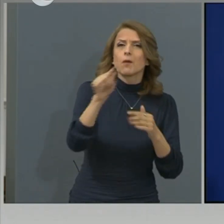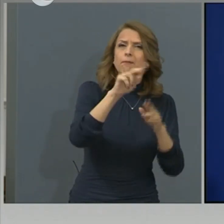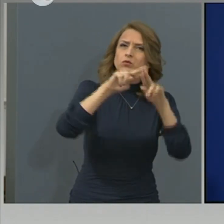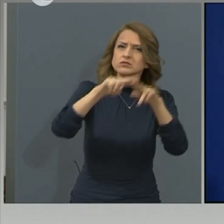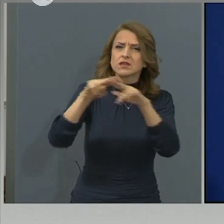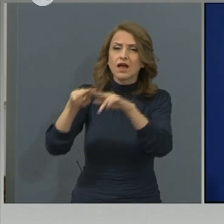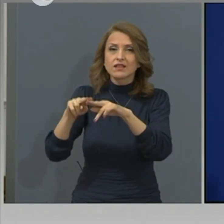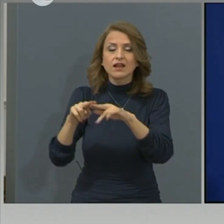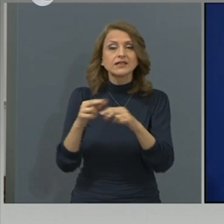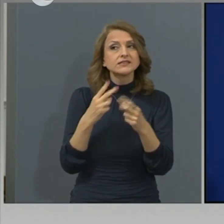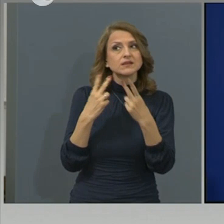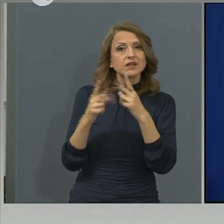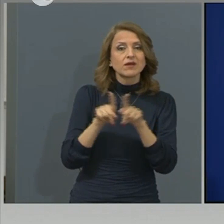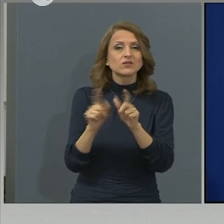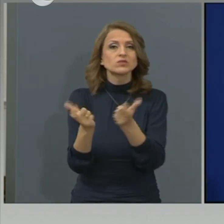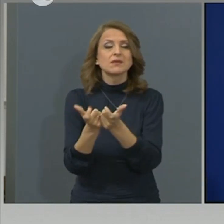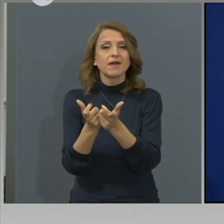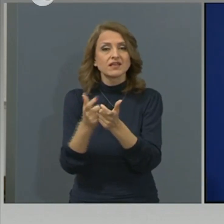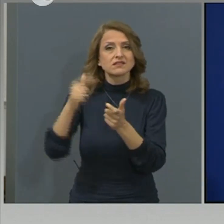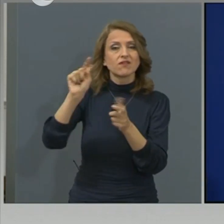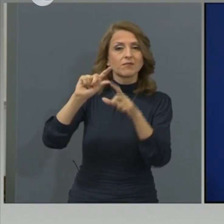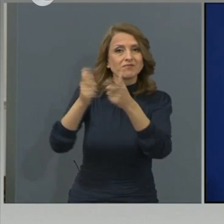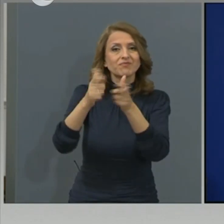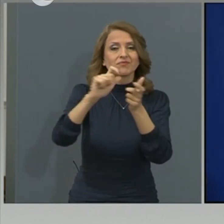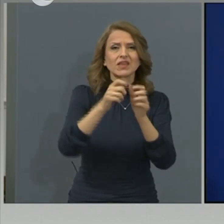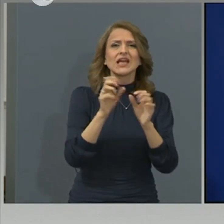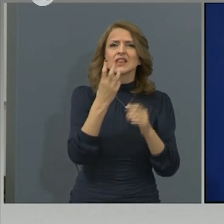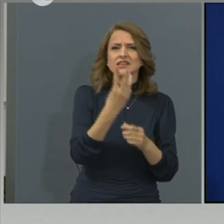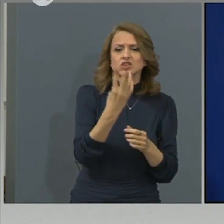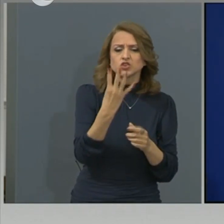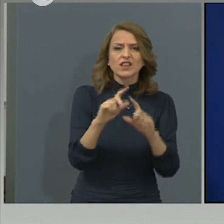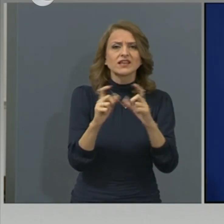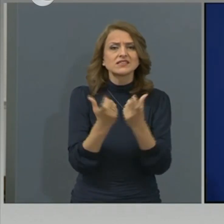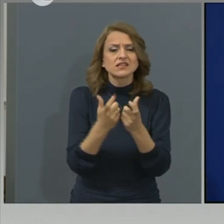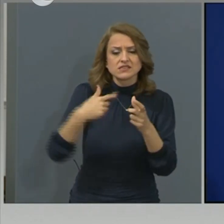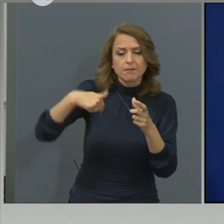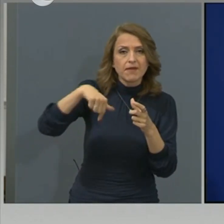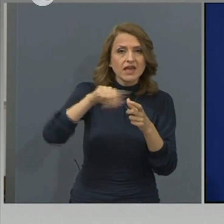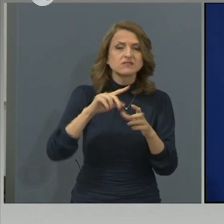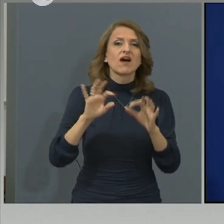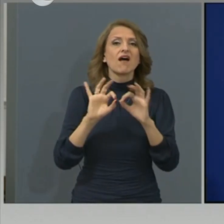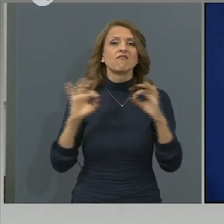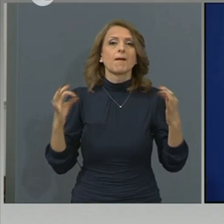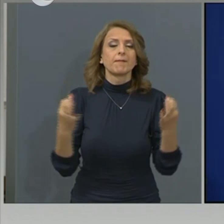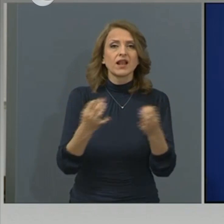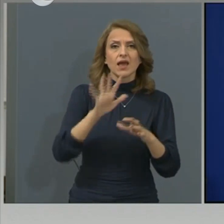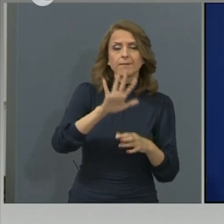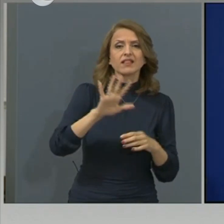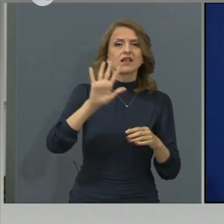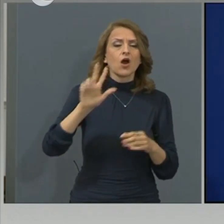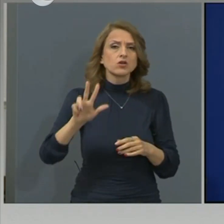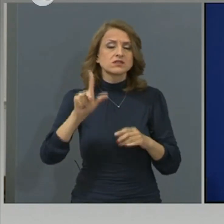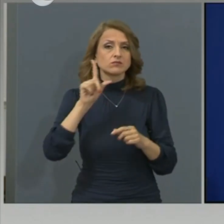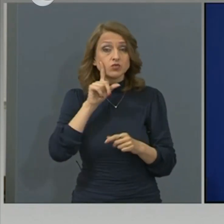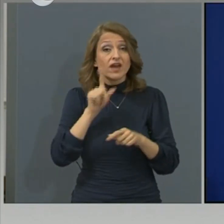една семейност на заболяването. Засегнати са 3-4 членни семейства, фамилии от 5-8 човека, включително